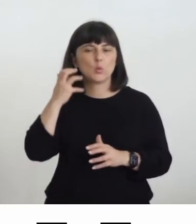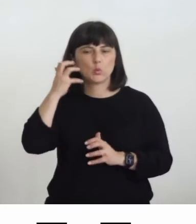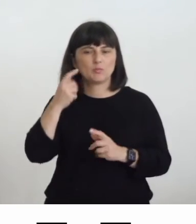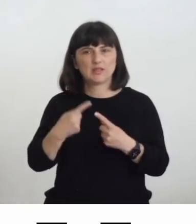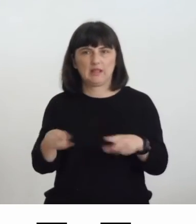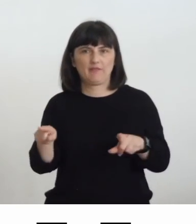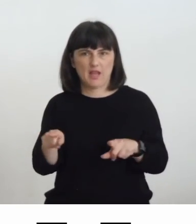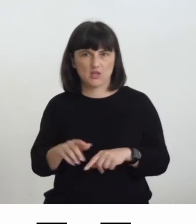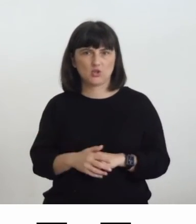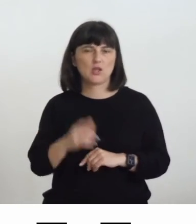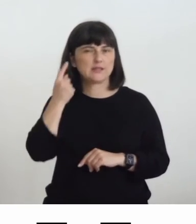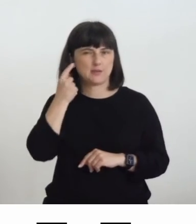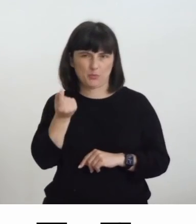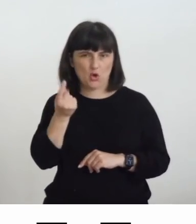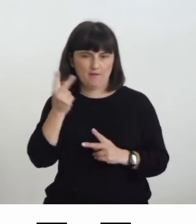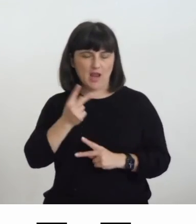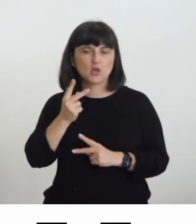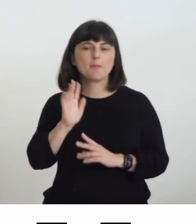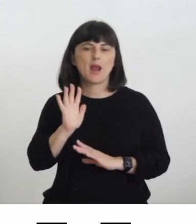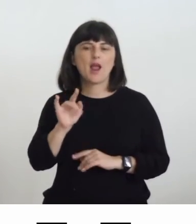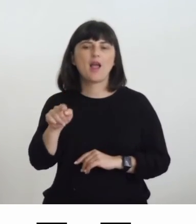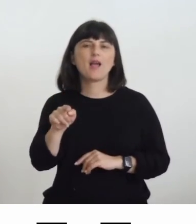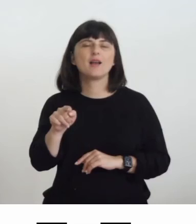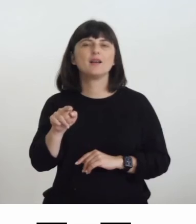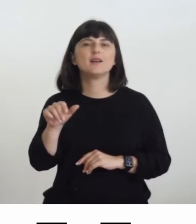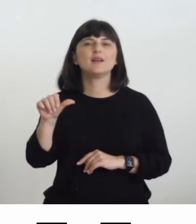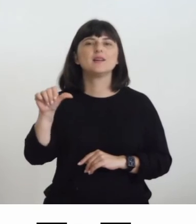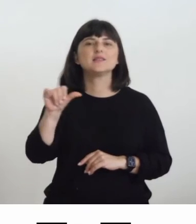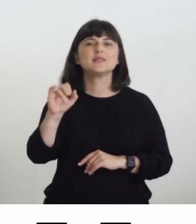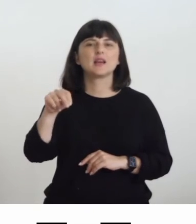si sente poco ma comunque allora per sinestesia